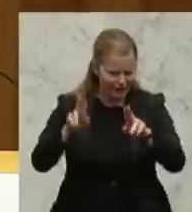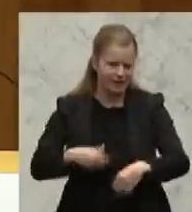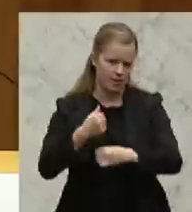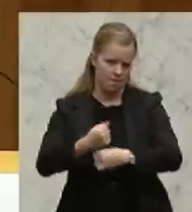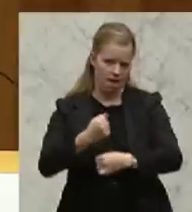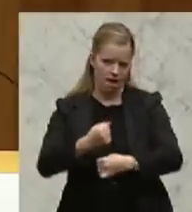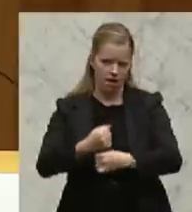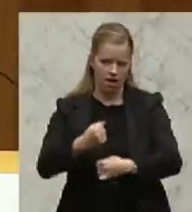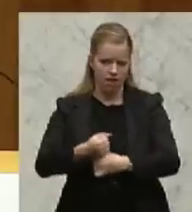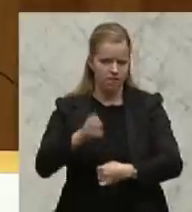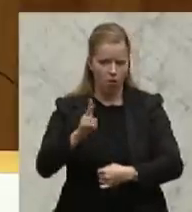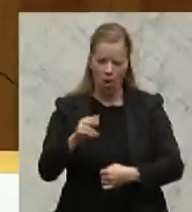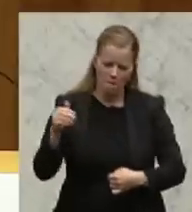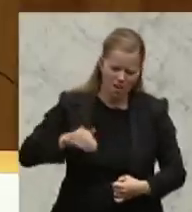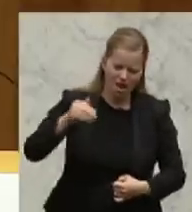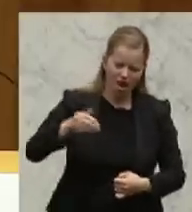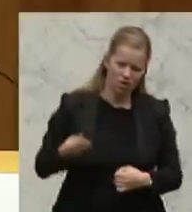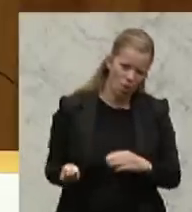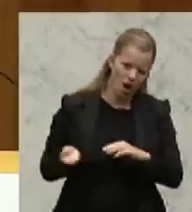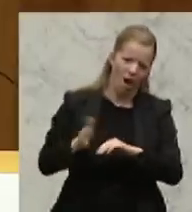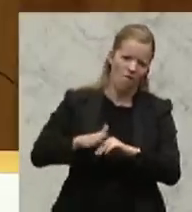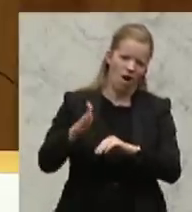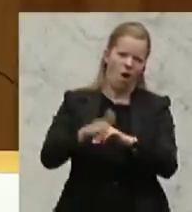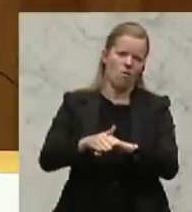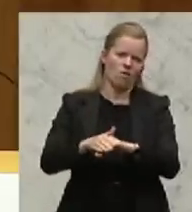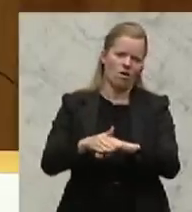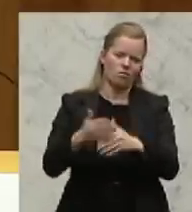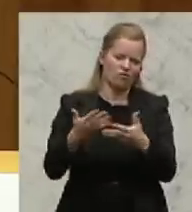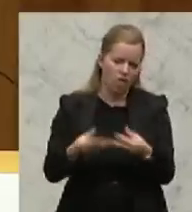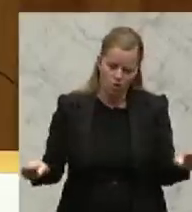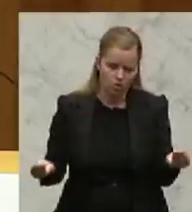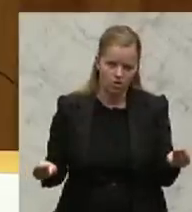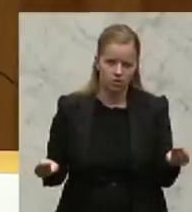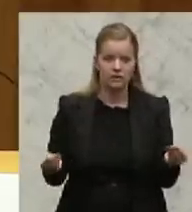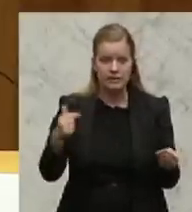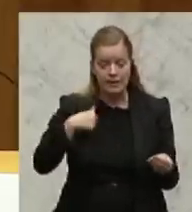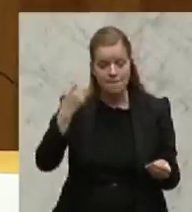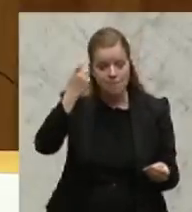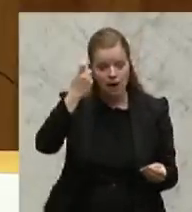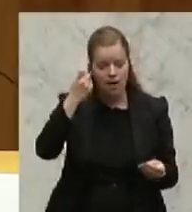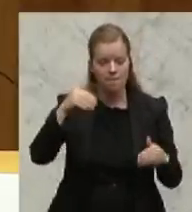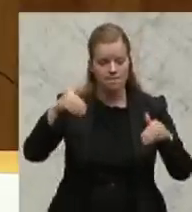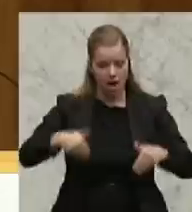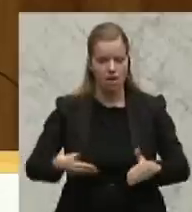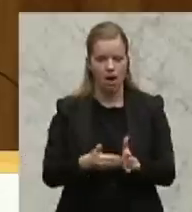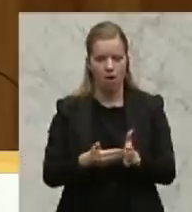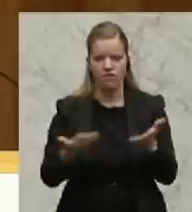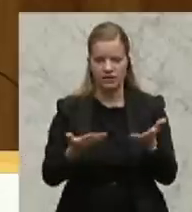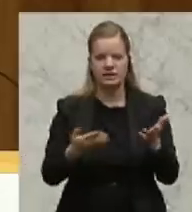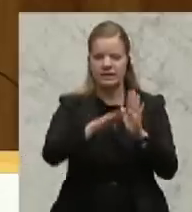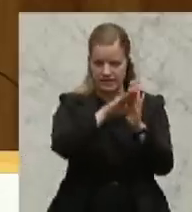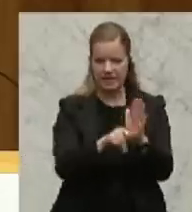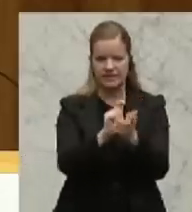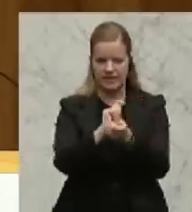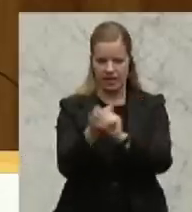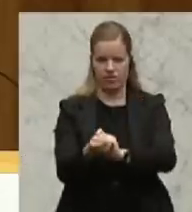den Bach hinuntergehen. Ich bin der Meinung, wir brauchen hier eine entsprechende Gesetzesänderung. Bringen Sie die vor der